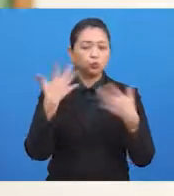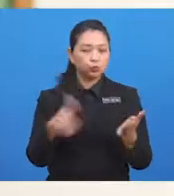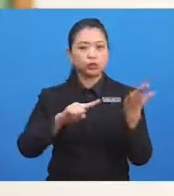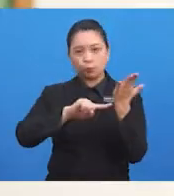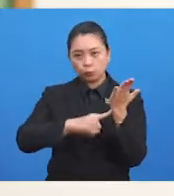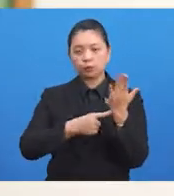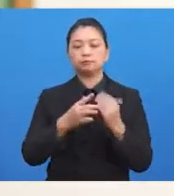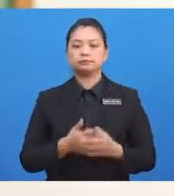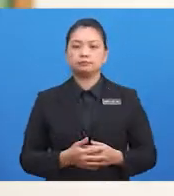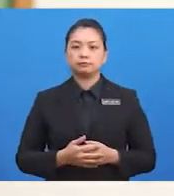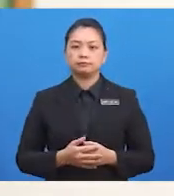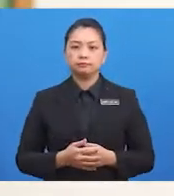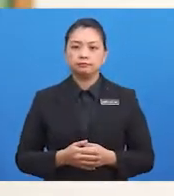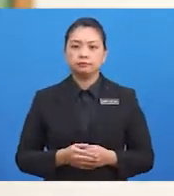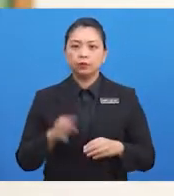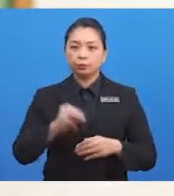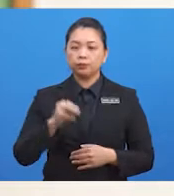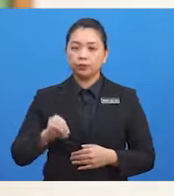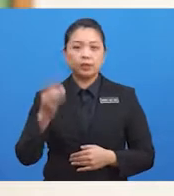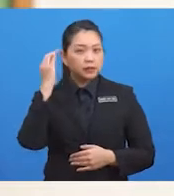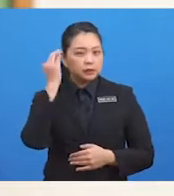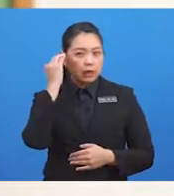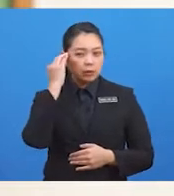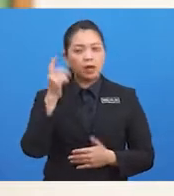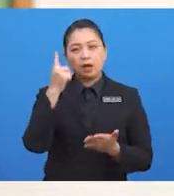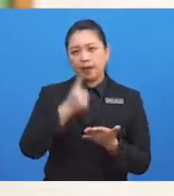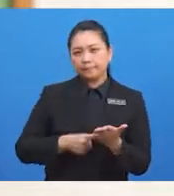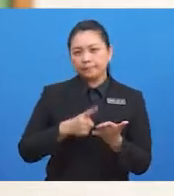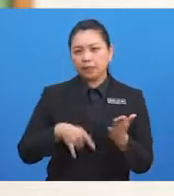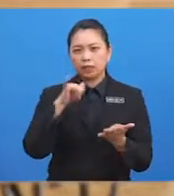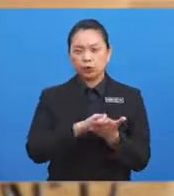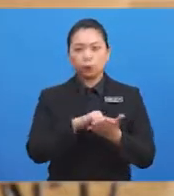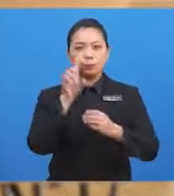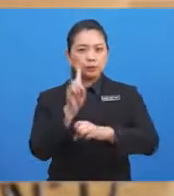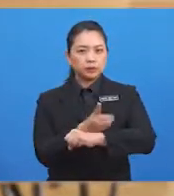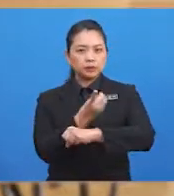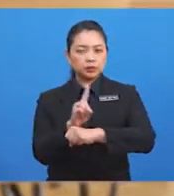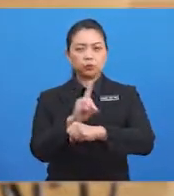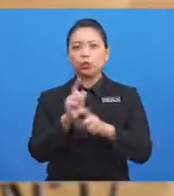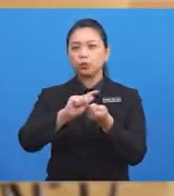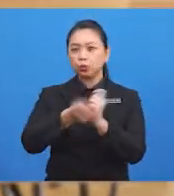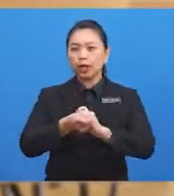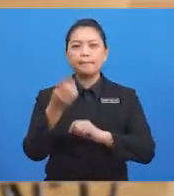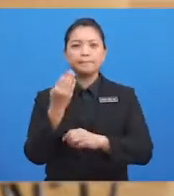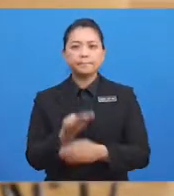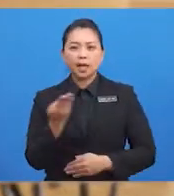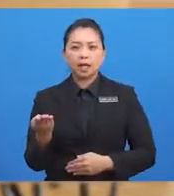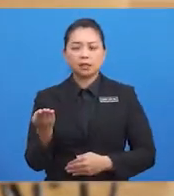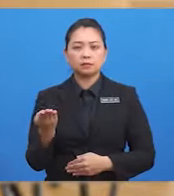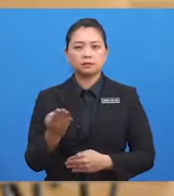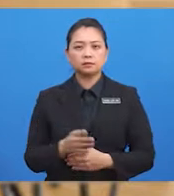Murid-murid, tahu tak apakah itu perdagangan tukar barang? Perdagangan tukar barang